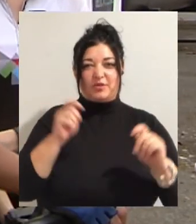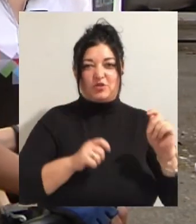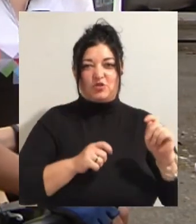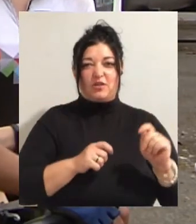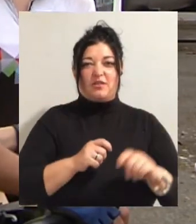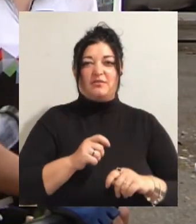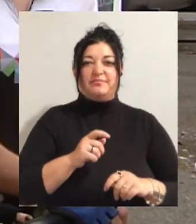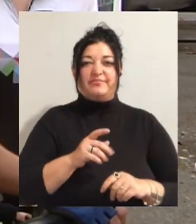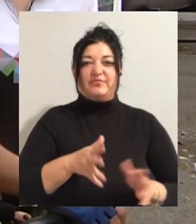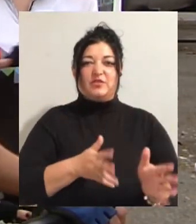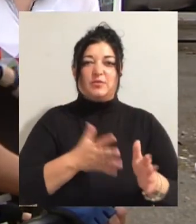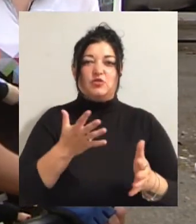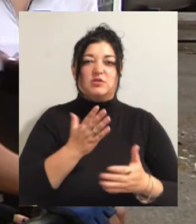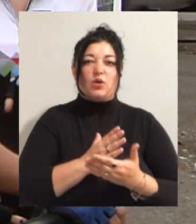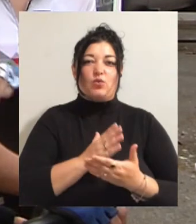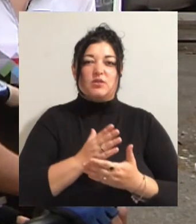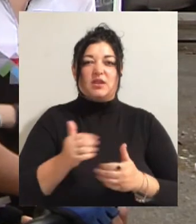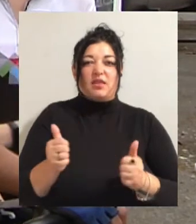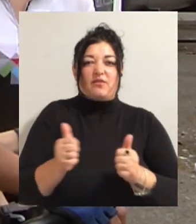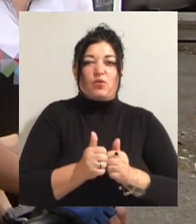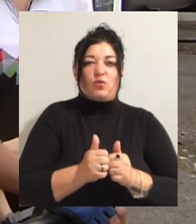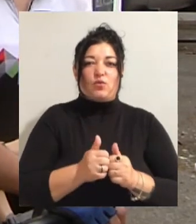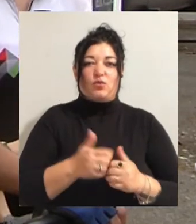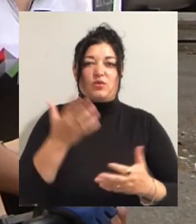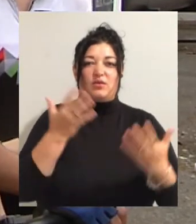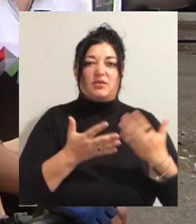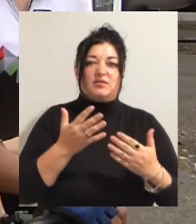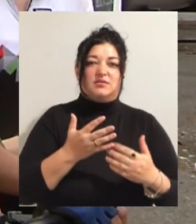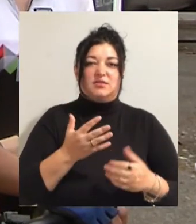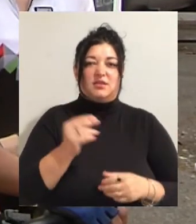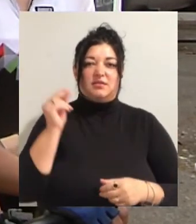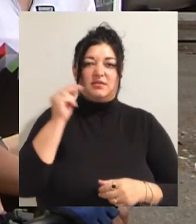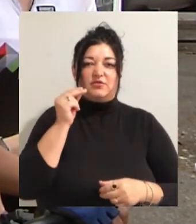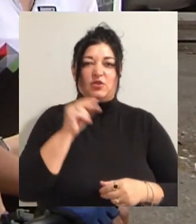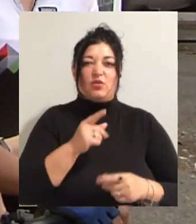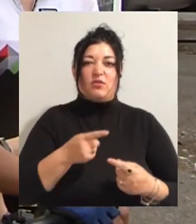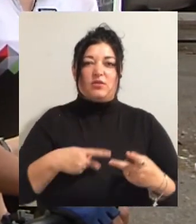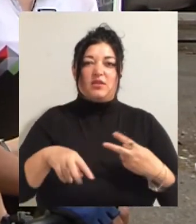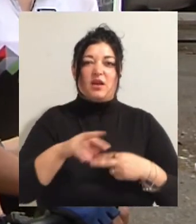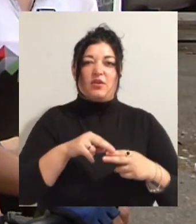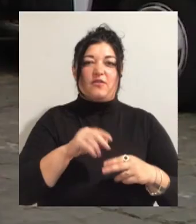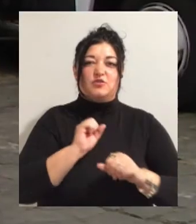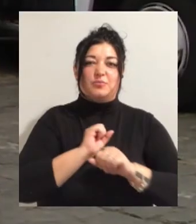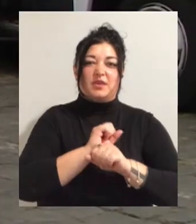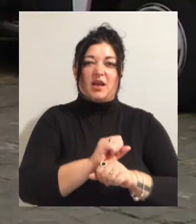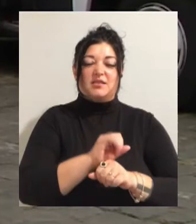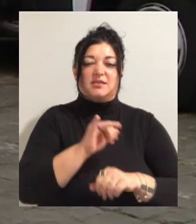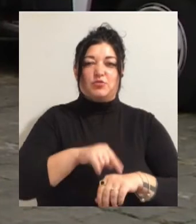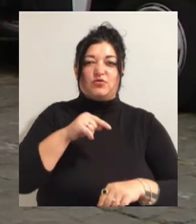знаходиться навколо. І вже навчитися однаково зупинятися і починати їзду. Тобто це дуже важливо.